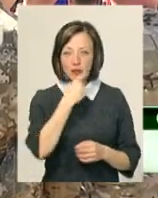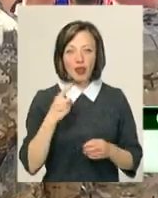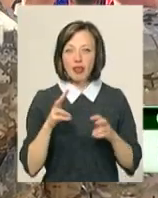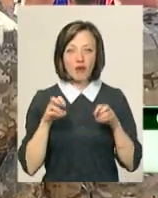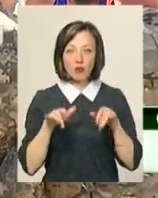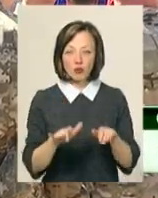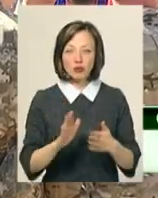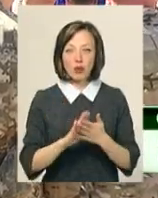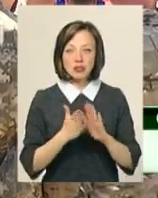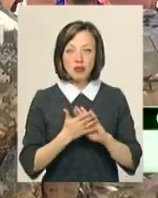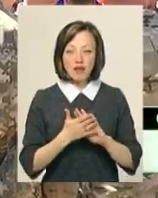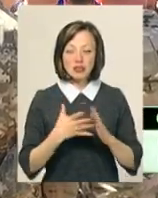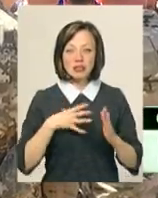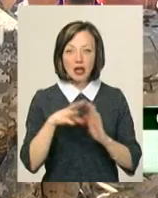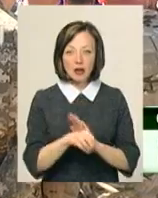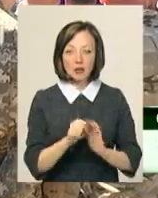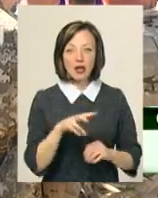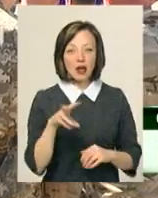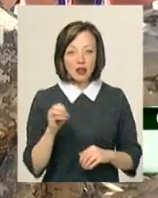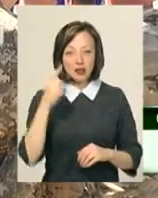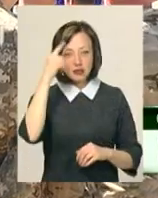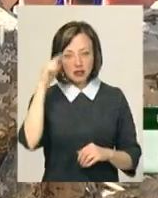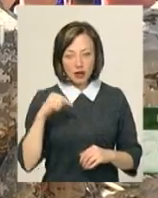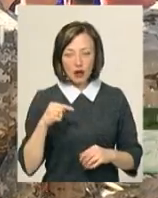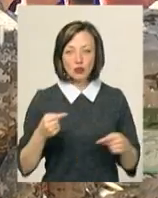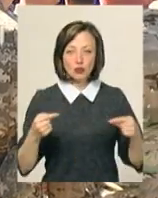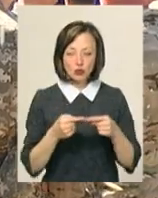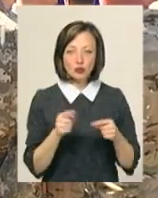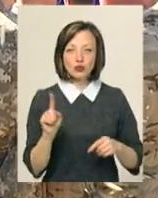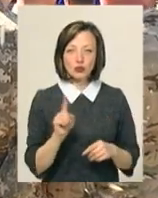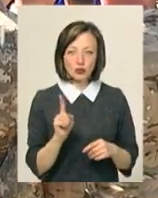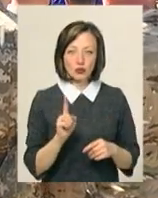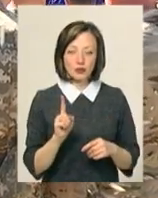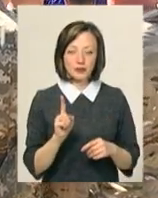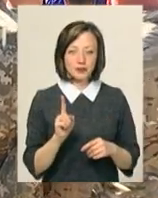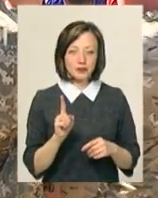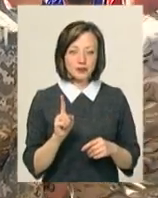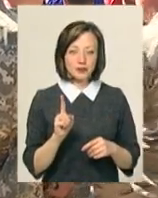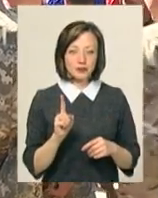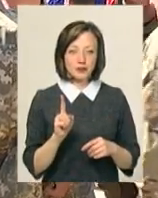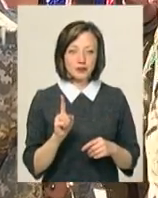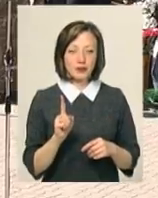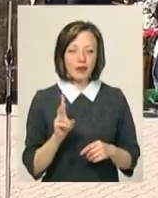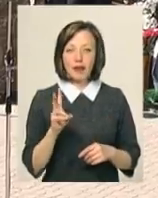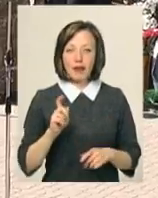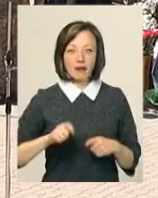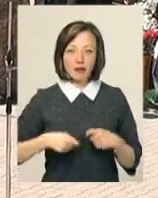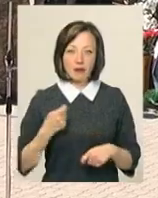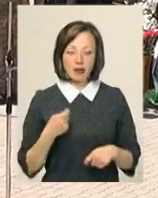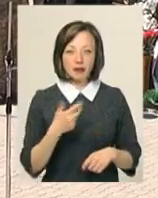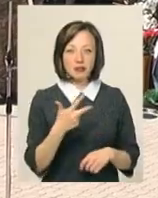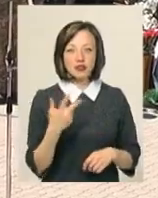загибелі, але знаю, напевно, що не дарма. 34